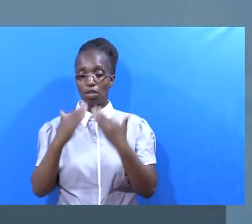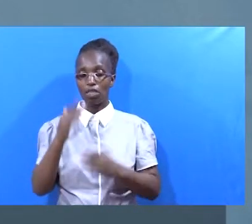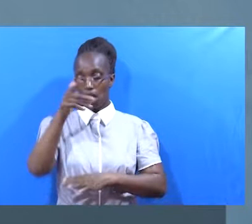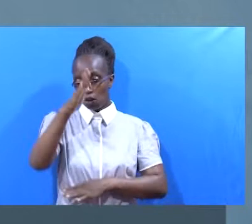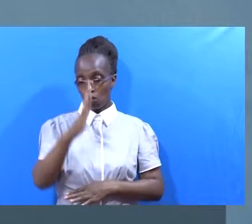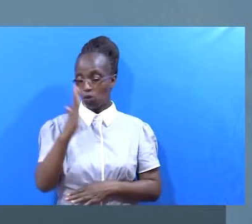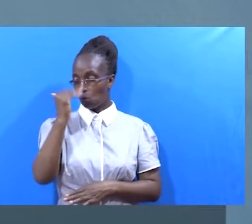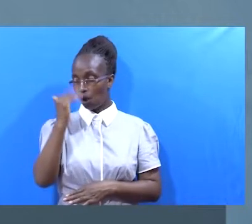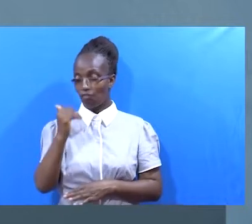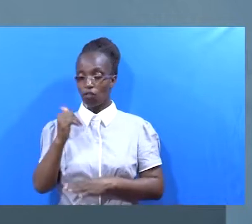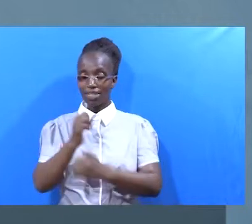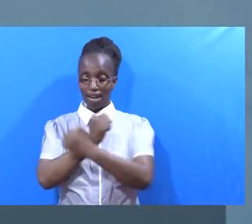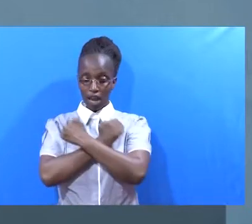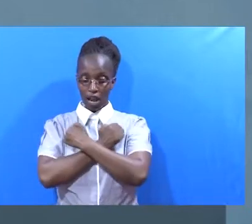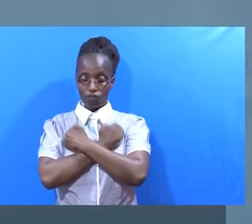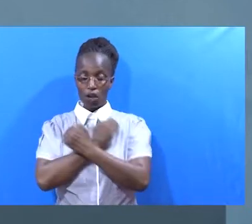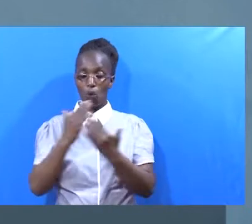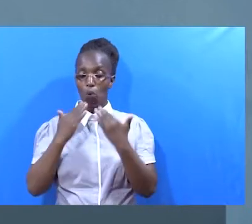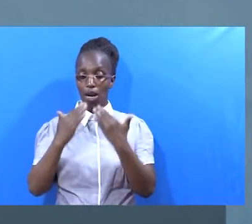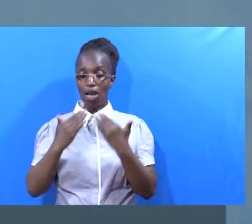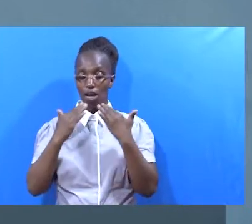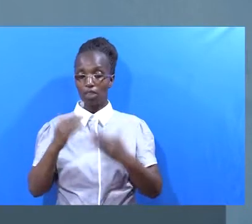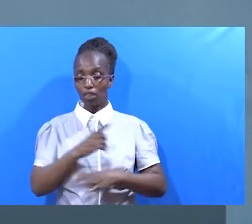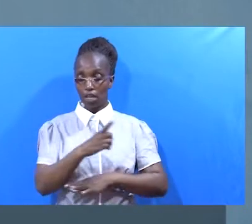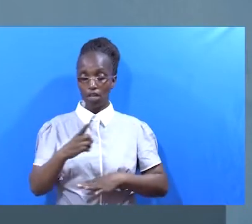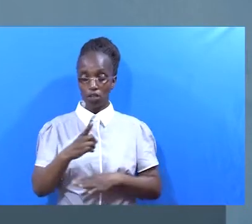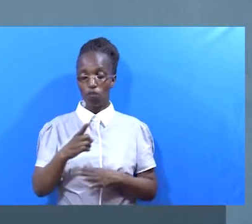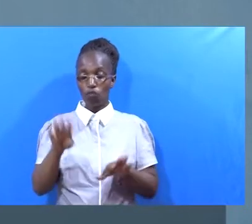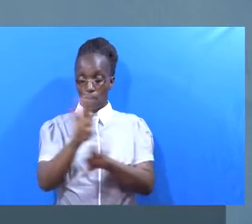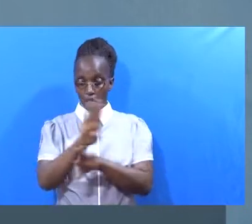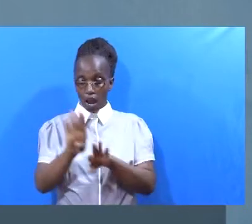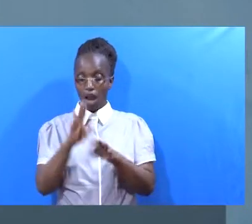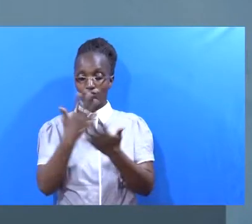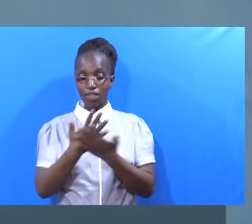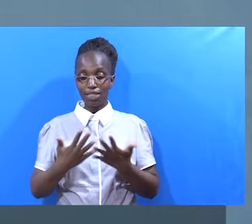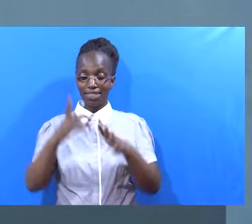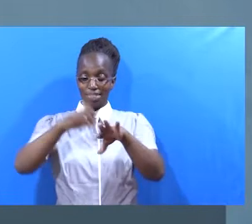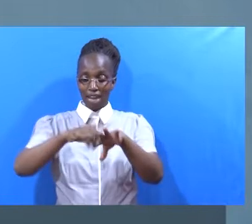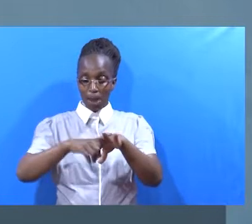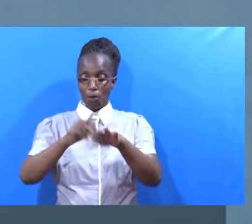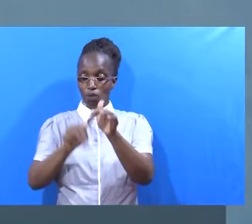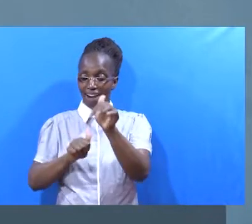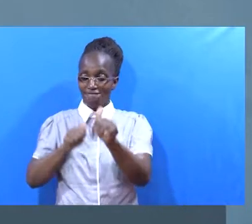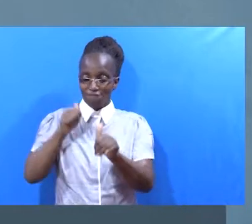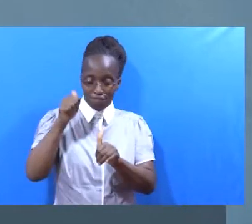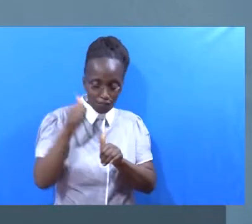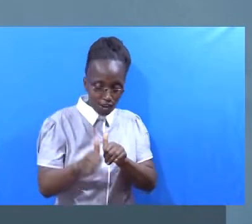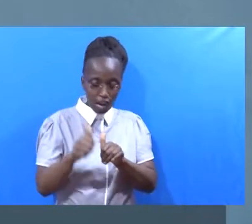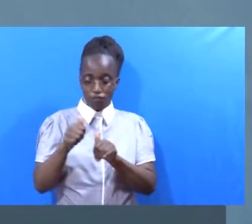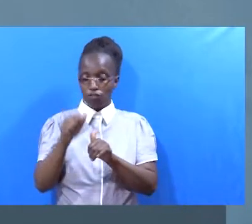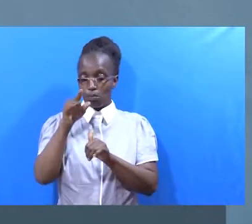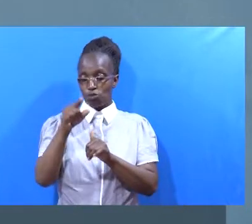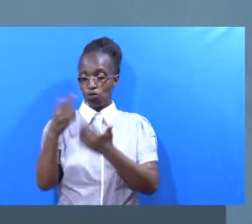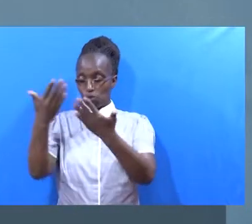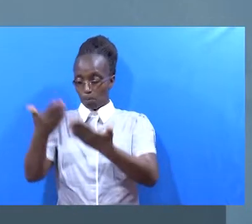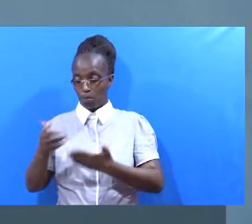Tunakushukuru sana mungu kwa jili ya huo upendo Tuki kushukuru sana kwa sikuwa E baba mwenyezi mungu Tulipokuwa mbali na